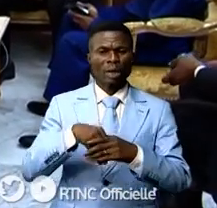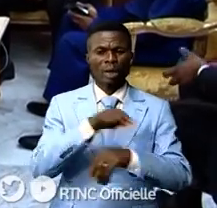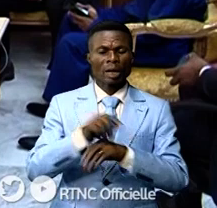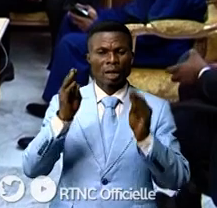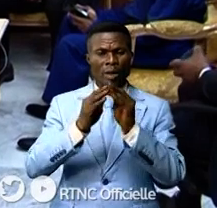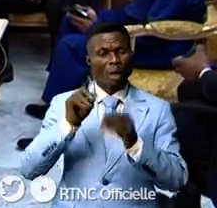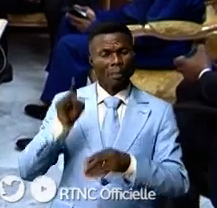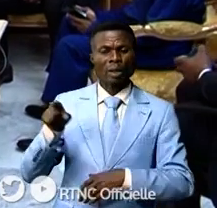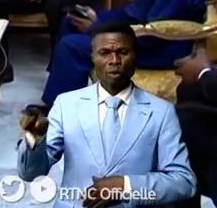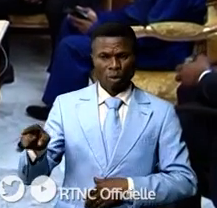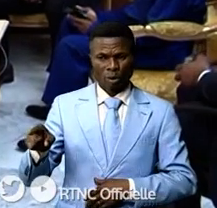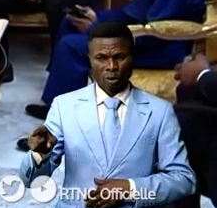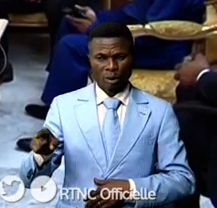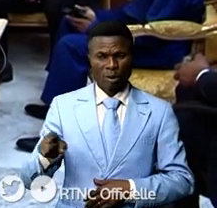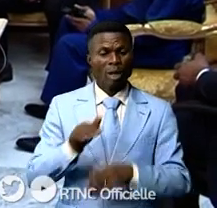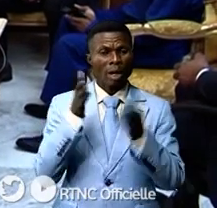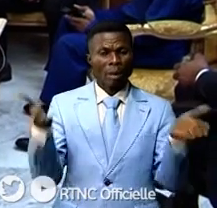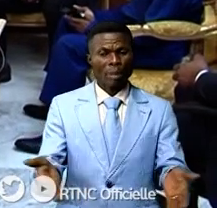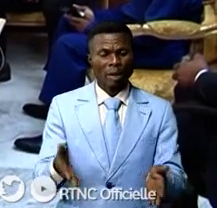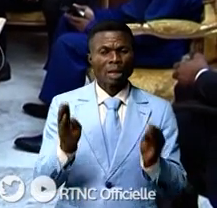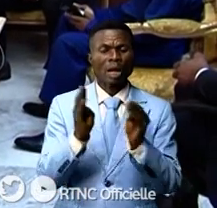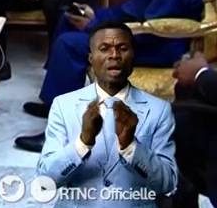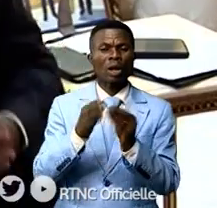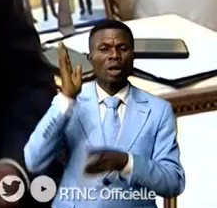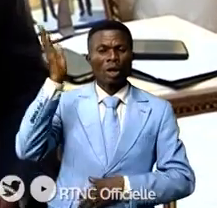aura besoin de lui. On prépare à cette rencontre.